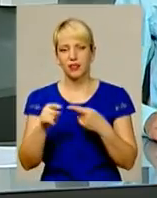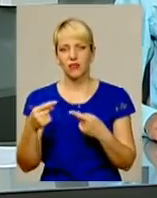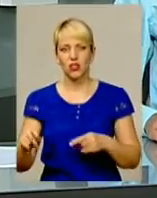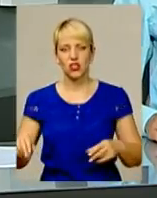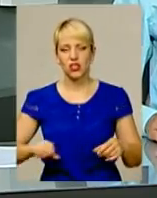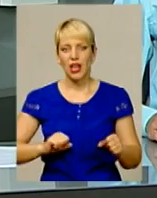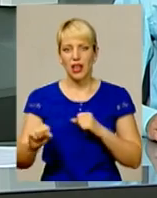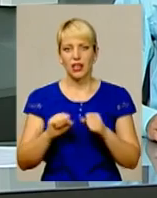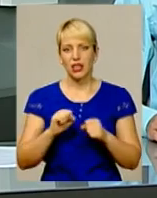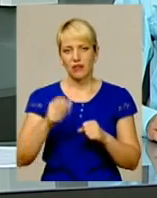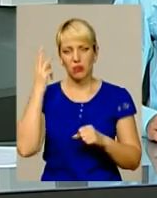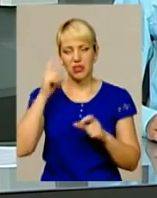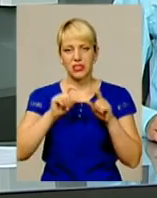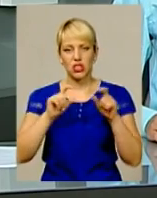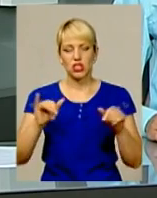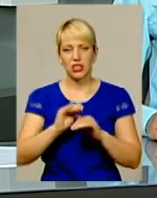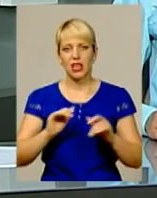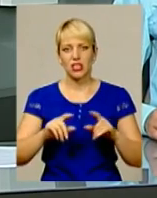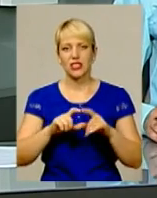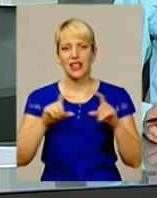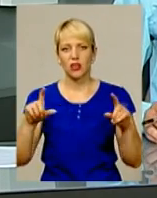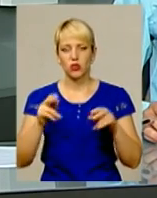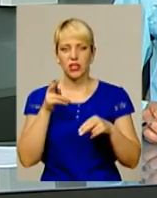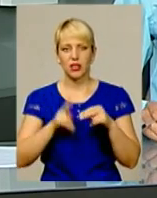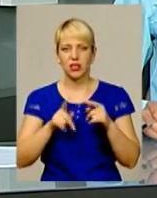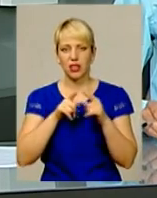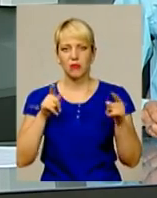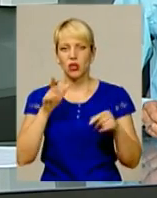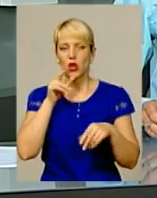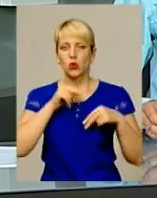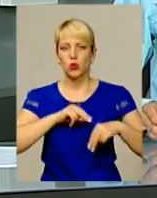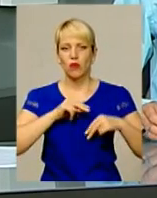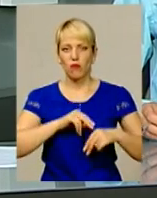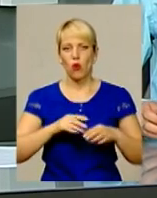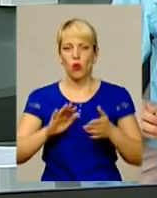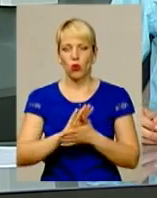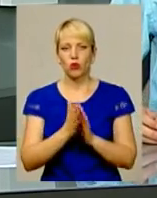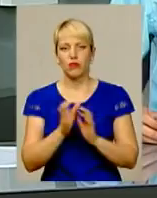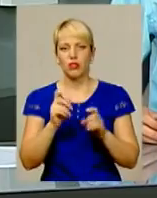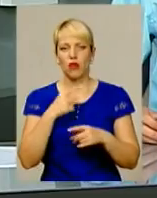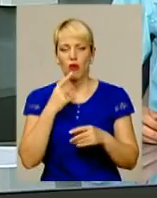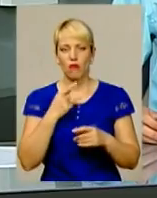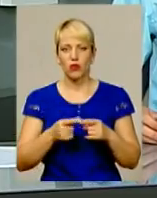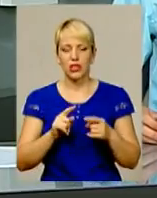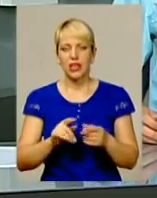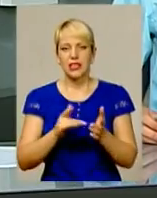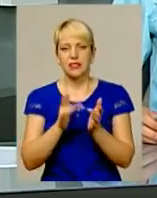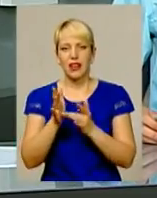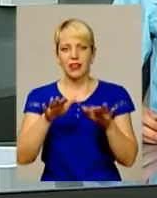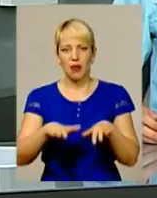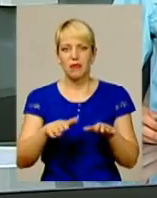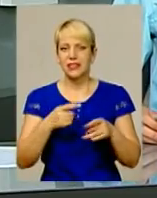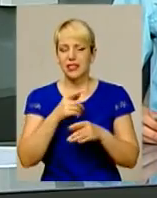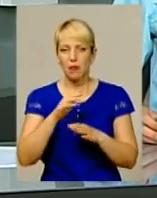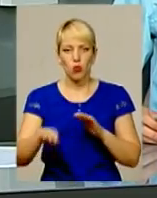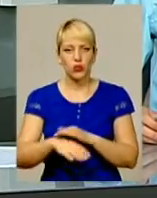хмельницьких шкіл та дитячих садочків, закінчився термін трудового договору. Та, як кажуть, святе місце пустим не буває. Вже